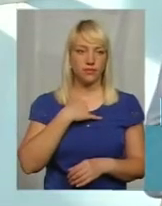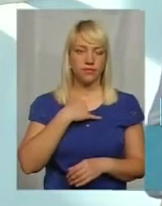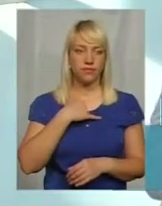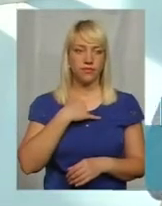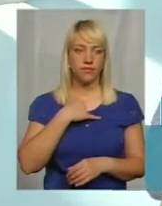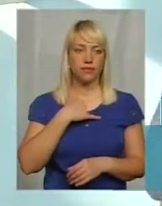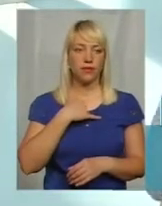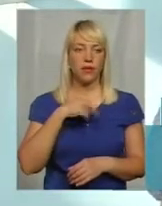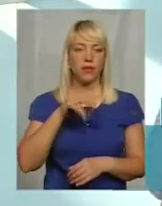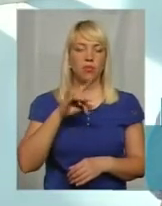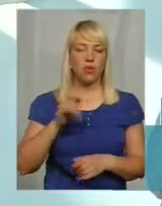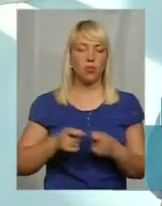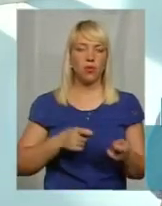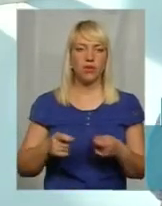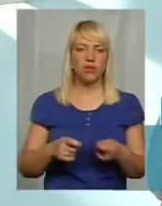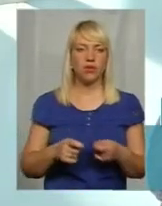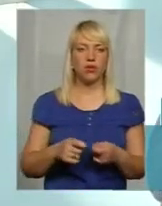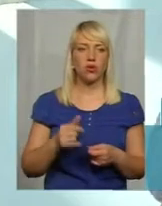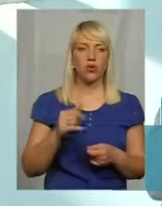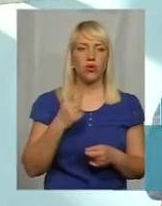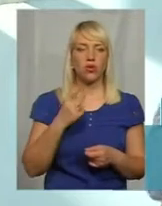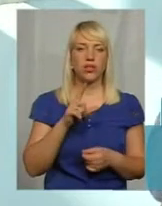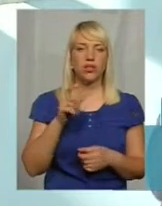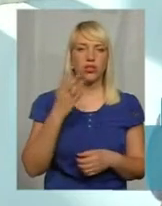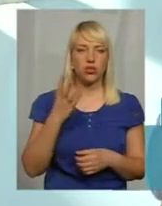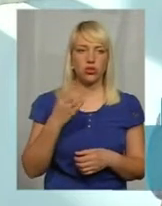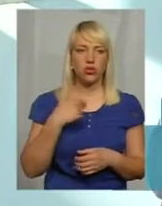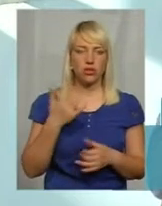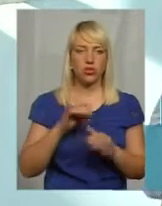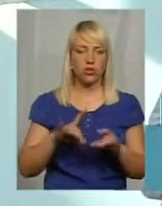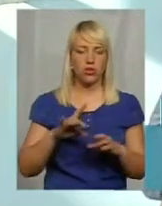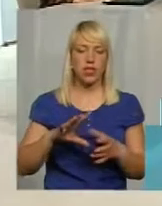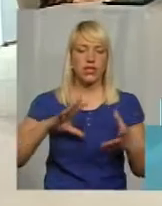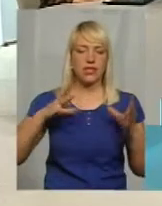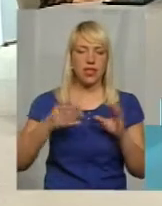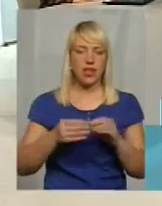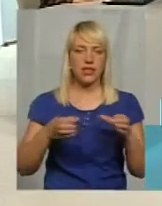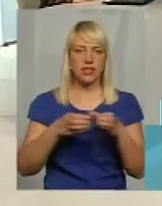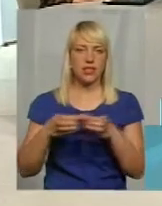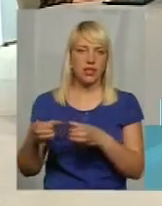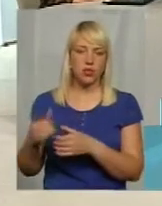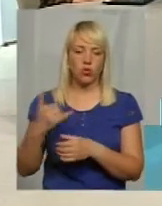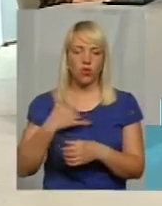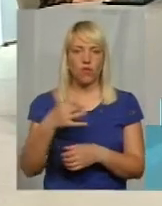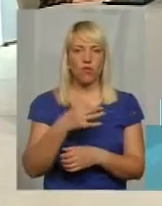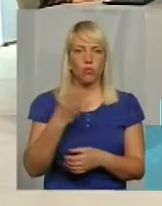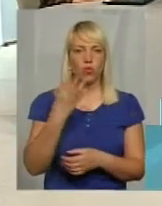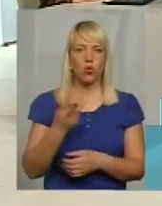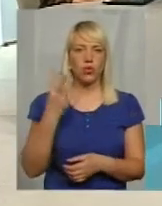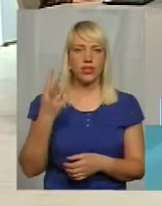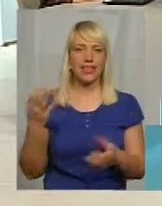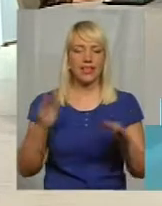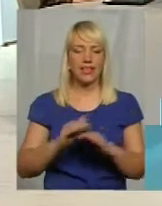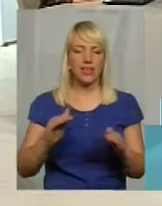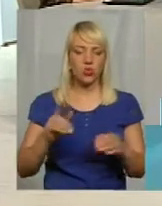при управлінні однеї з чотирьох, зараз я розкладажу, загальний склад. У нас в області 43 дитячо-юнарські